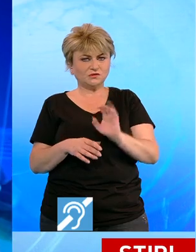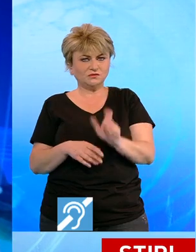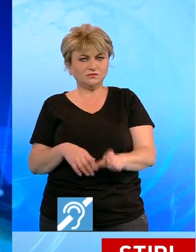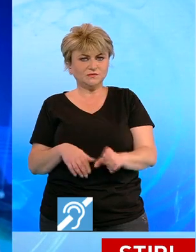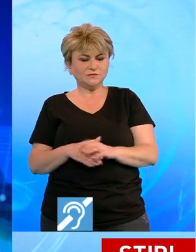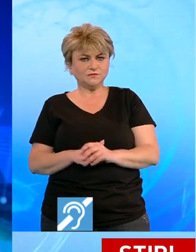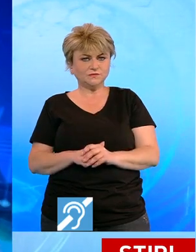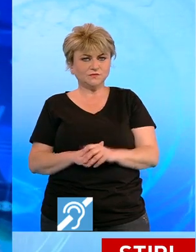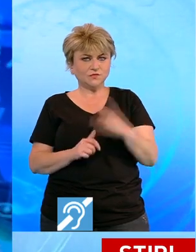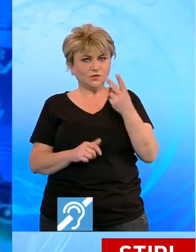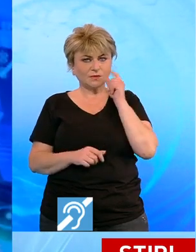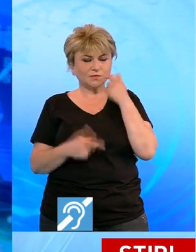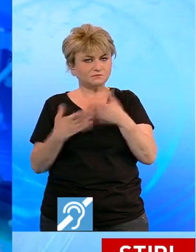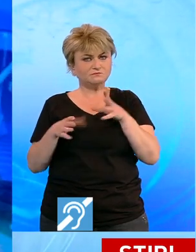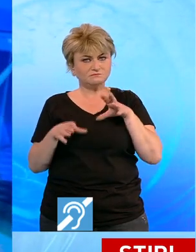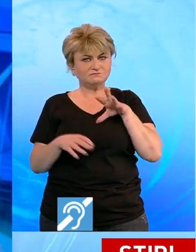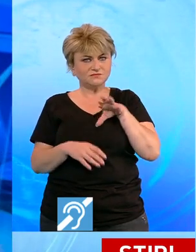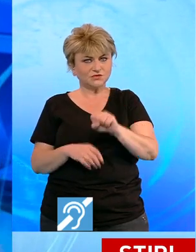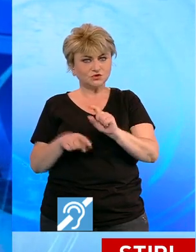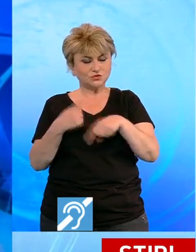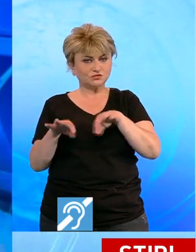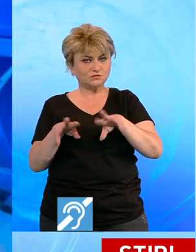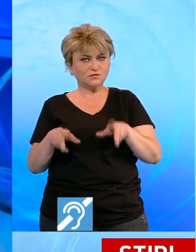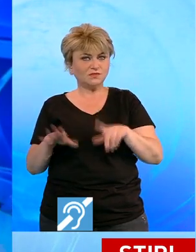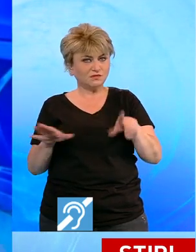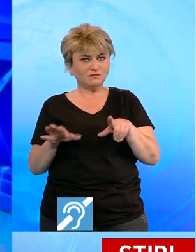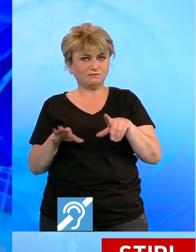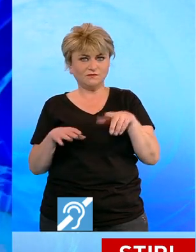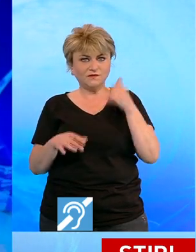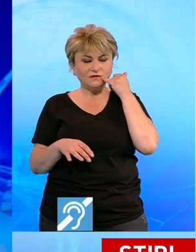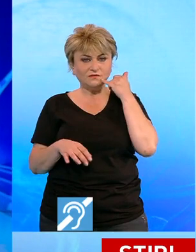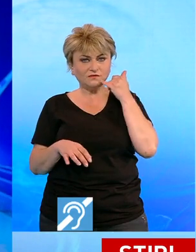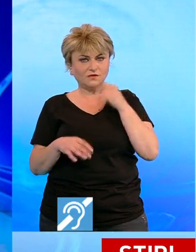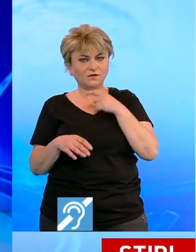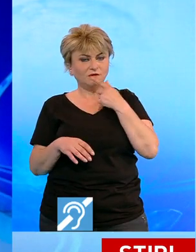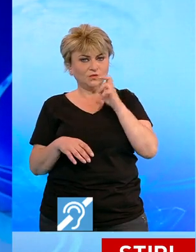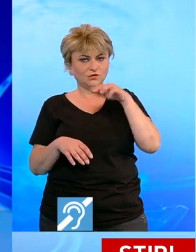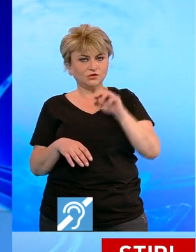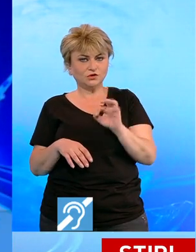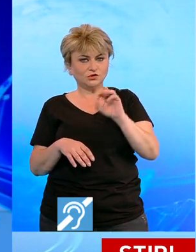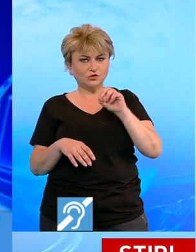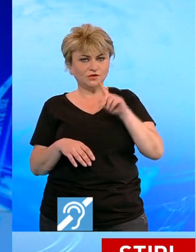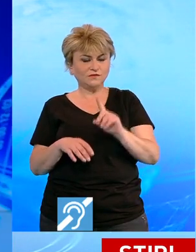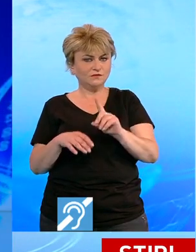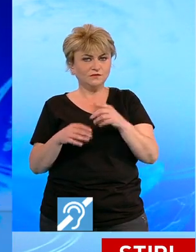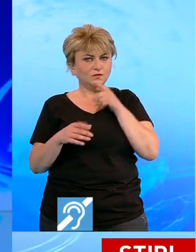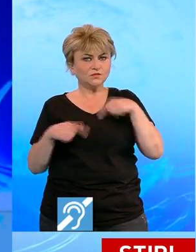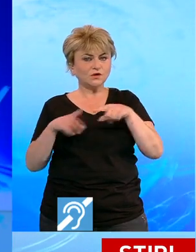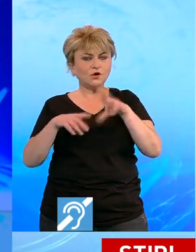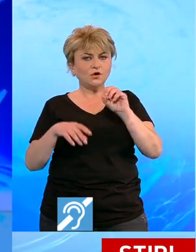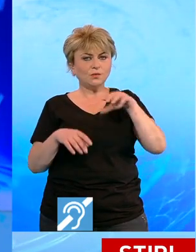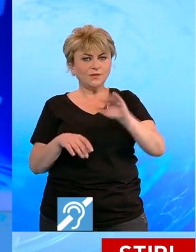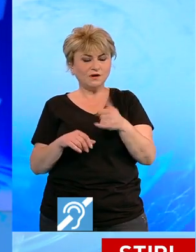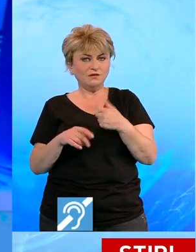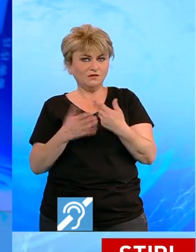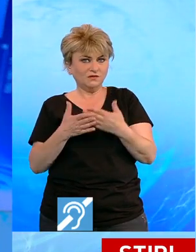Doi bărbați au fost prinși de polițiști după ce au furat 17 telefoane la Antold. Unul dintre ei este din Columbia. Provenința